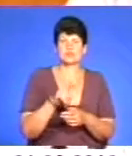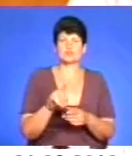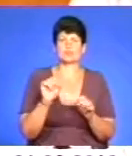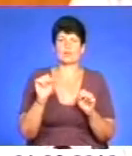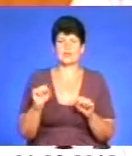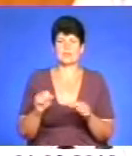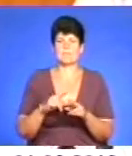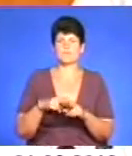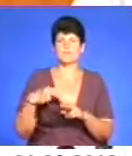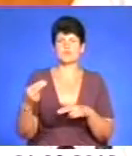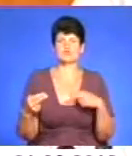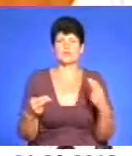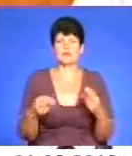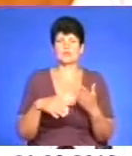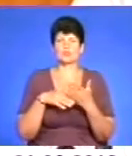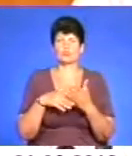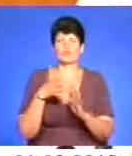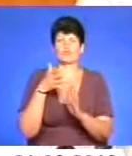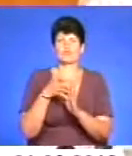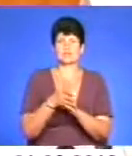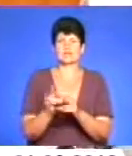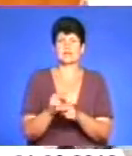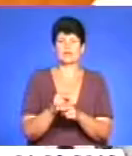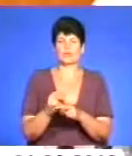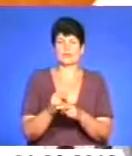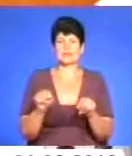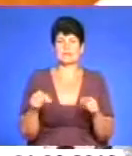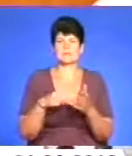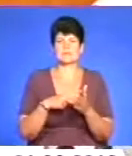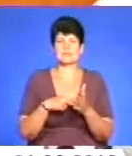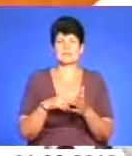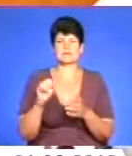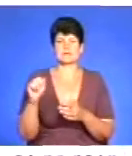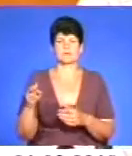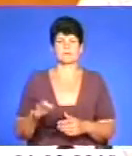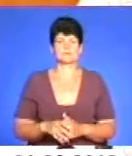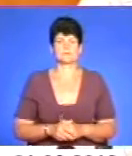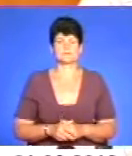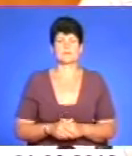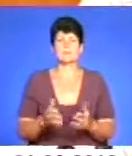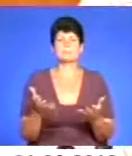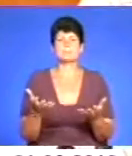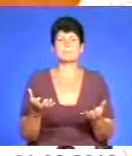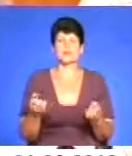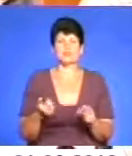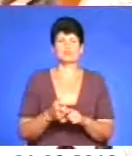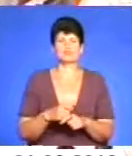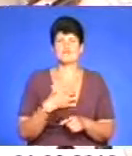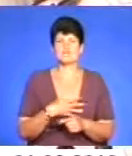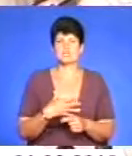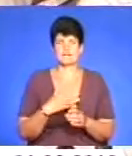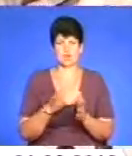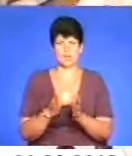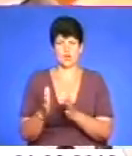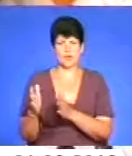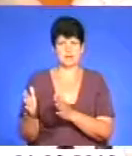компенсувати допомогу, витрачену на лікування реабілітації учасникам антитерористичної операції. Прийнята дуже важлива програма, де